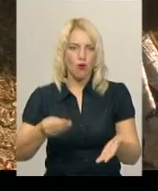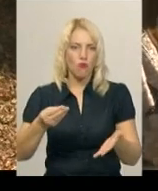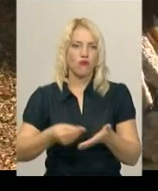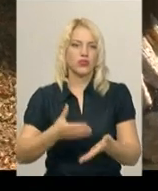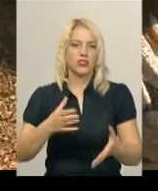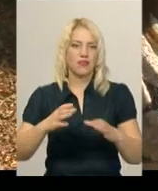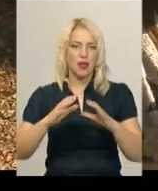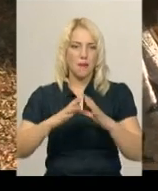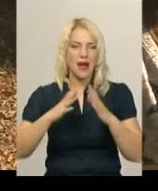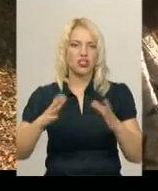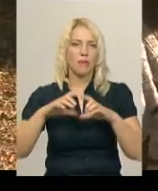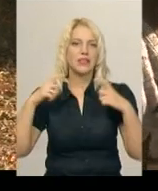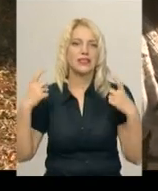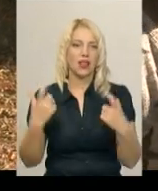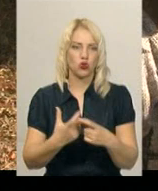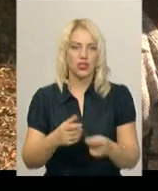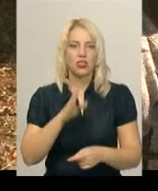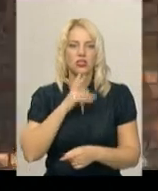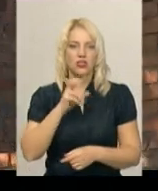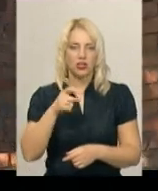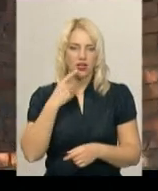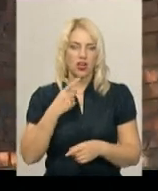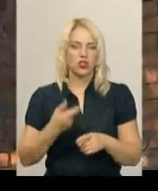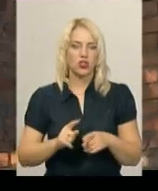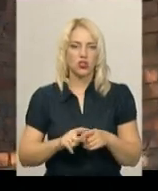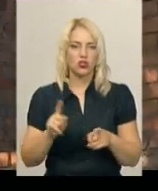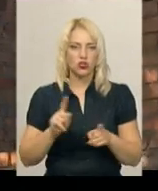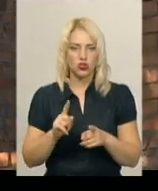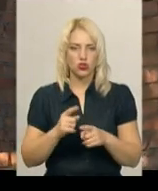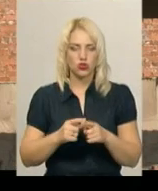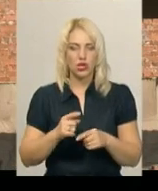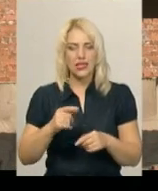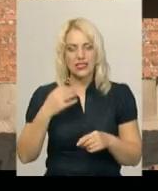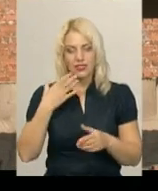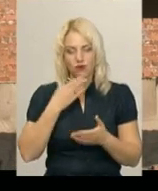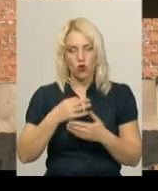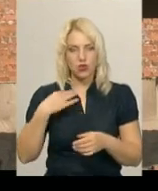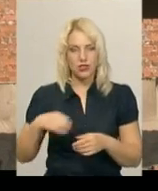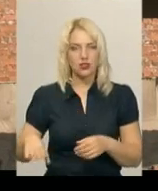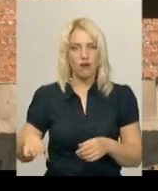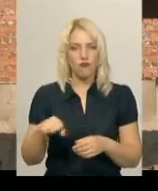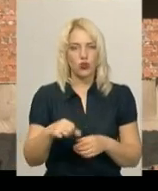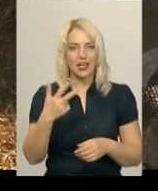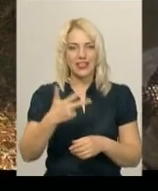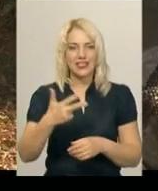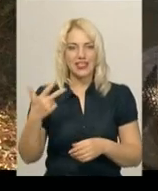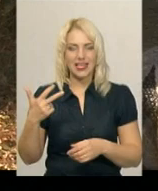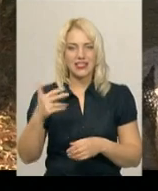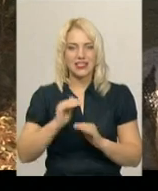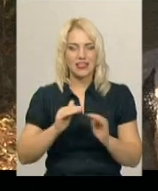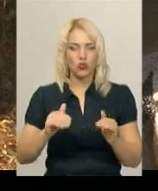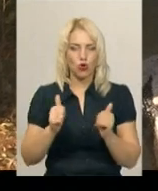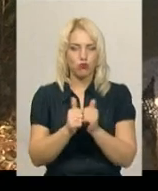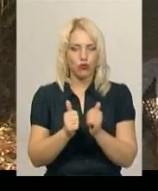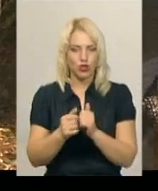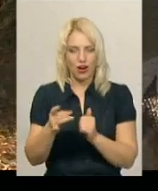стадіон. Жителька мікрорайону Лезневе Марина Береза каже, молодшого сина водить у 33-й садок, що в мікрорайоні поруч. Донечка моя